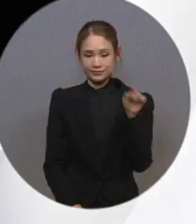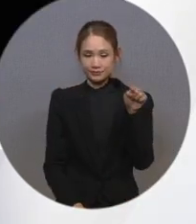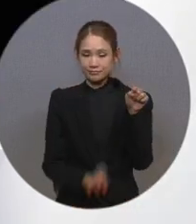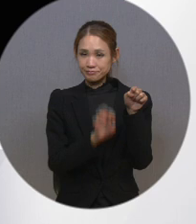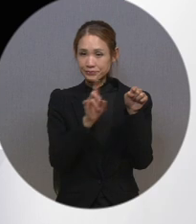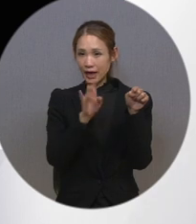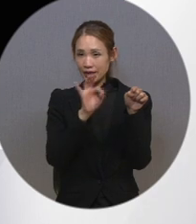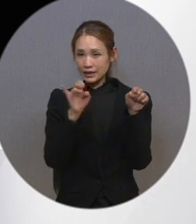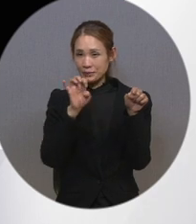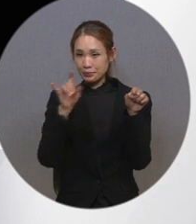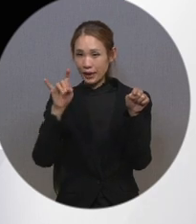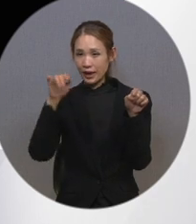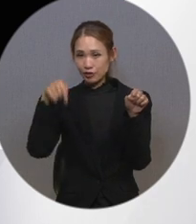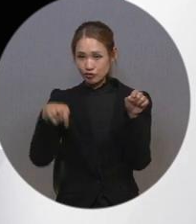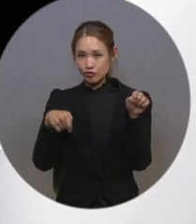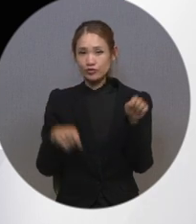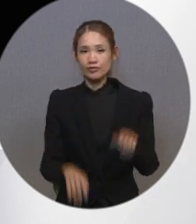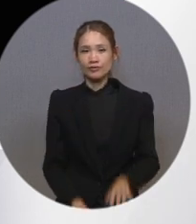버튼을 누른 후